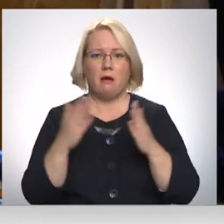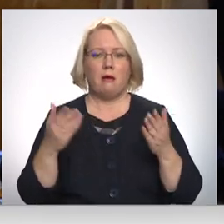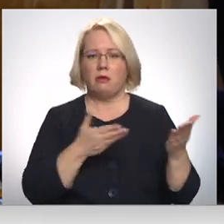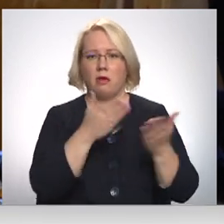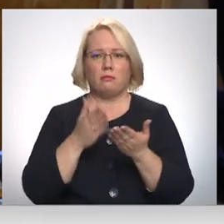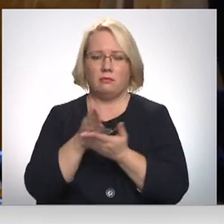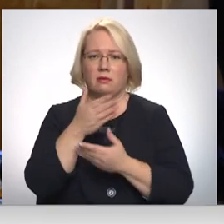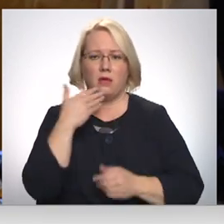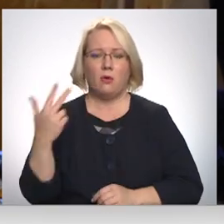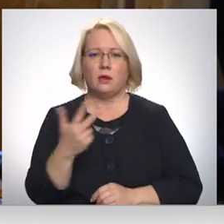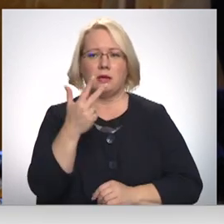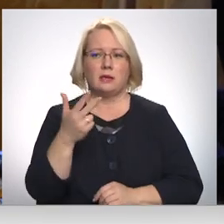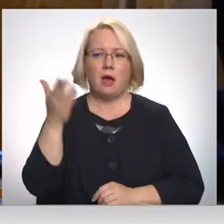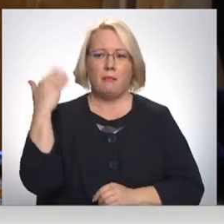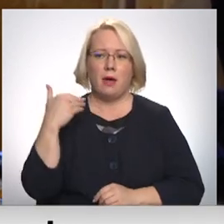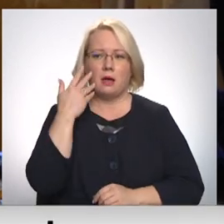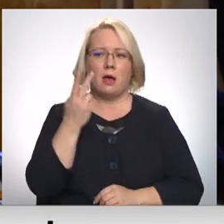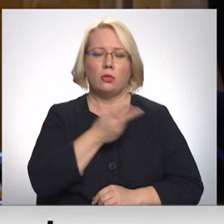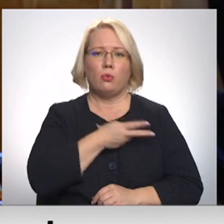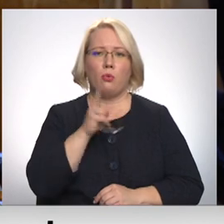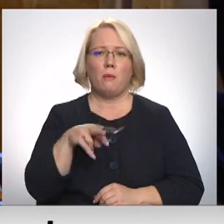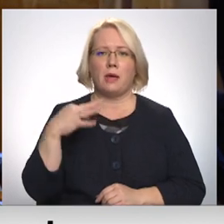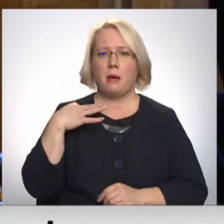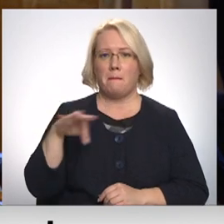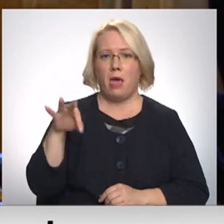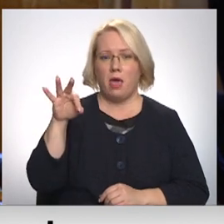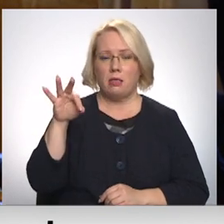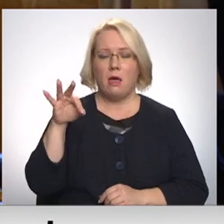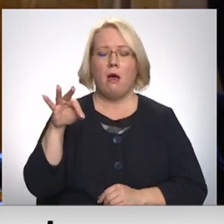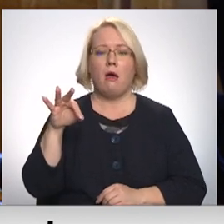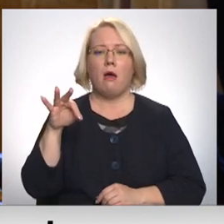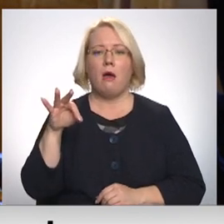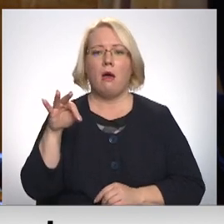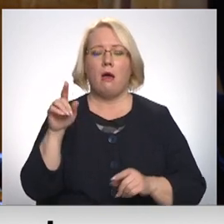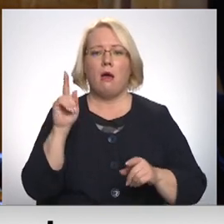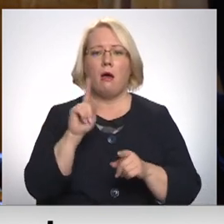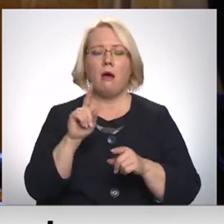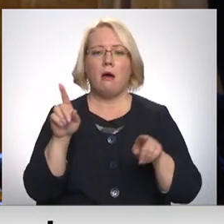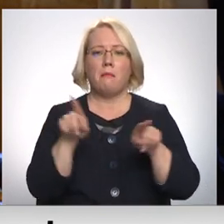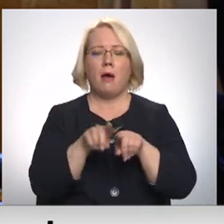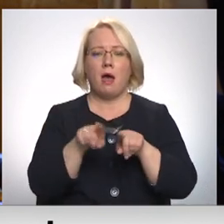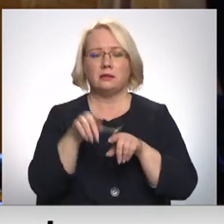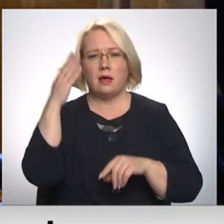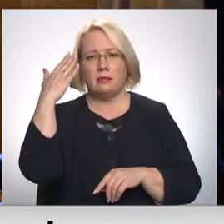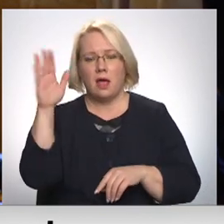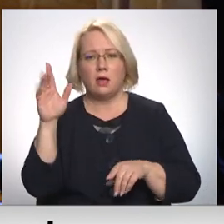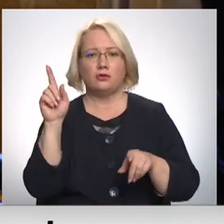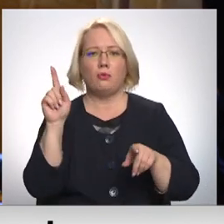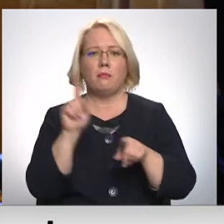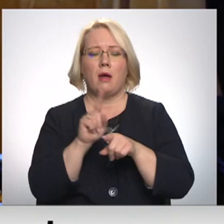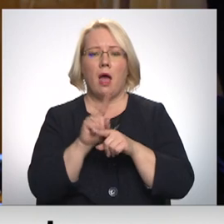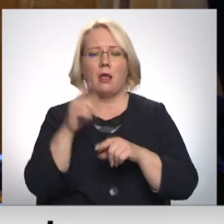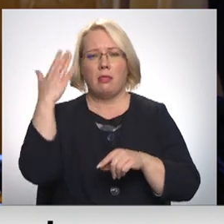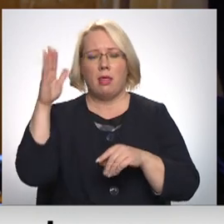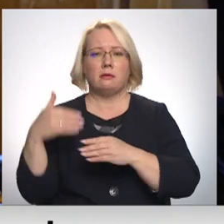Trīs gadi atpakaļ, kad nomira meita, māsas dals un brāļa dals nonesa pakāpnēm lejā